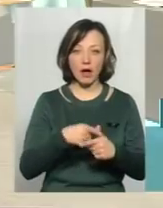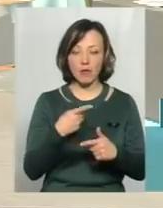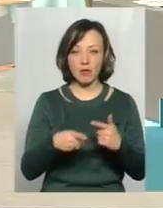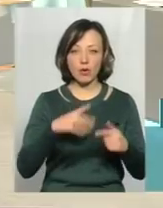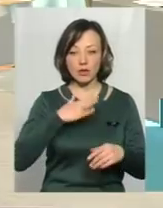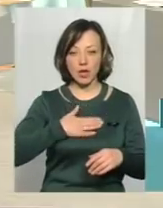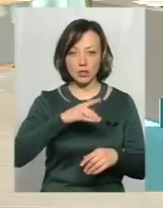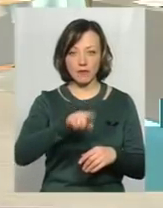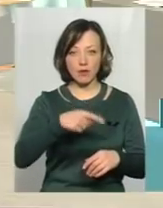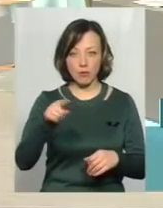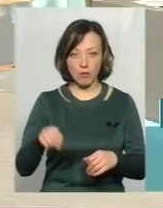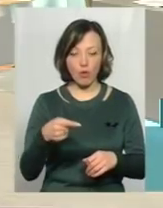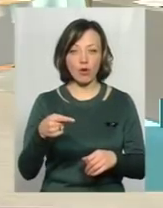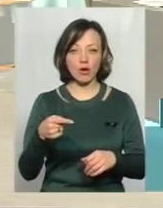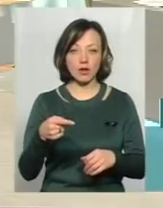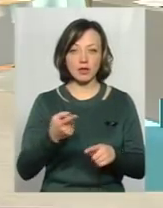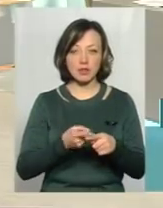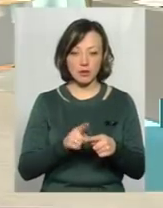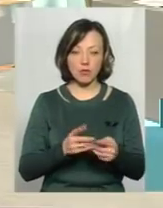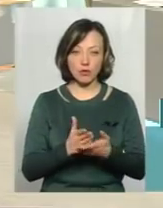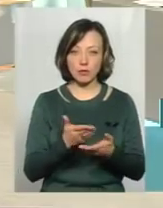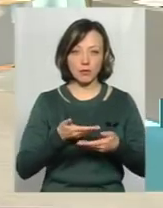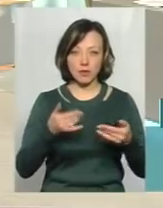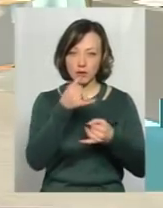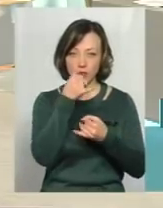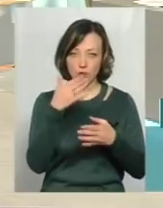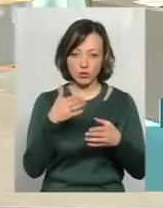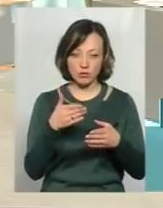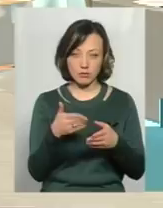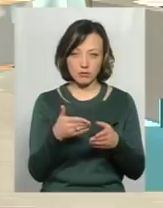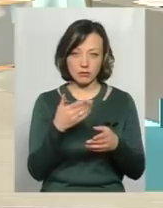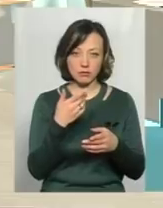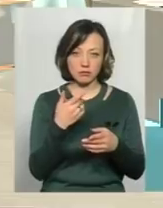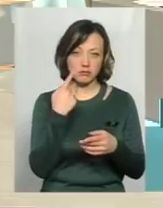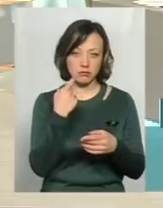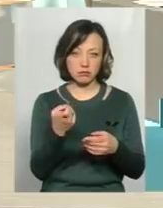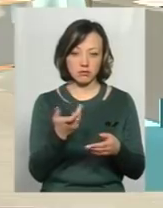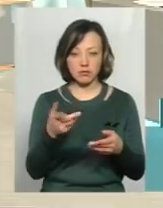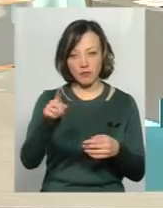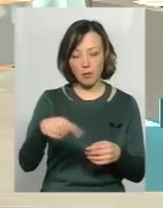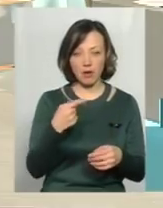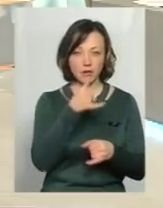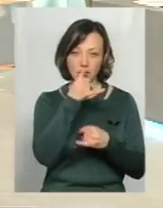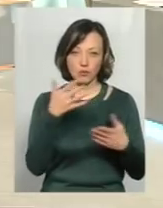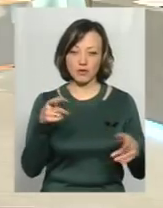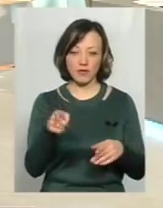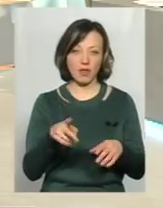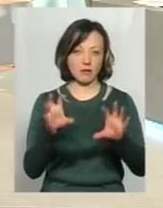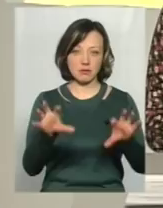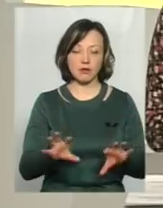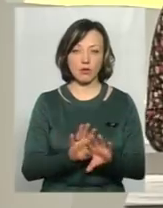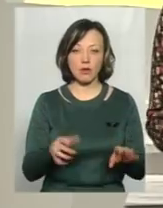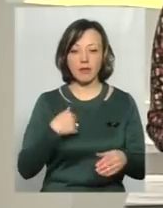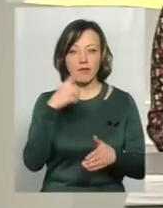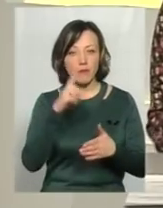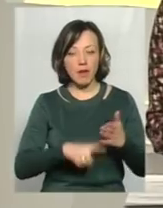наших вимог, як споживачів цієї послуги, ми не можемо до таксисти звернути? Так, так. Те, що ми не впевнені в тому,